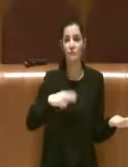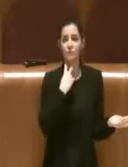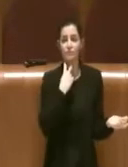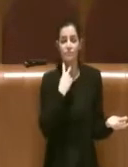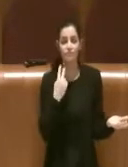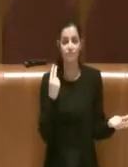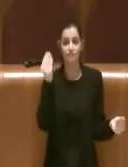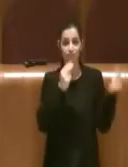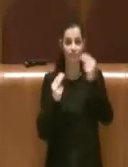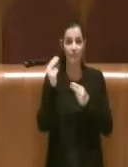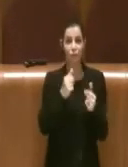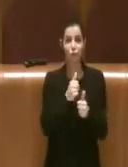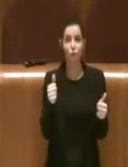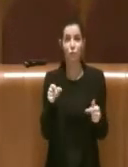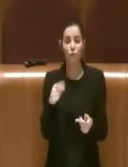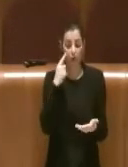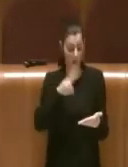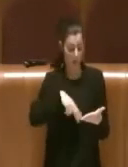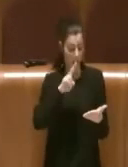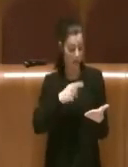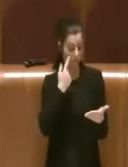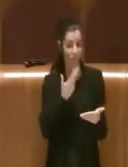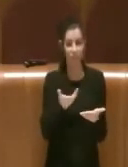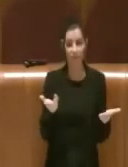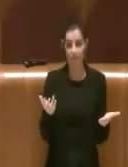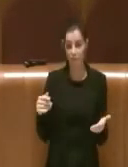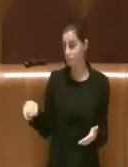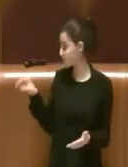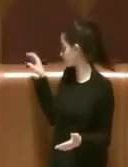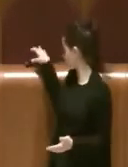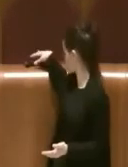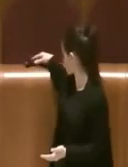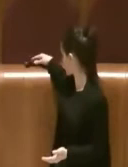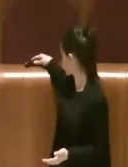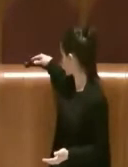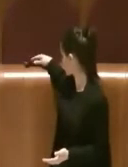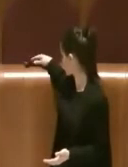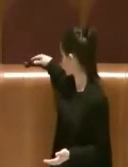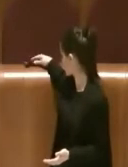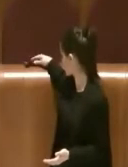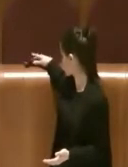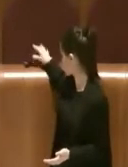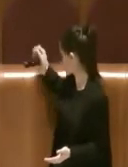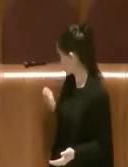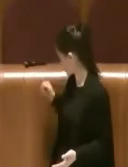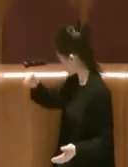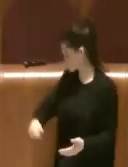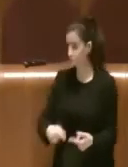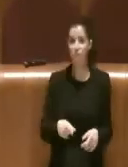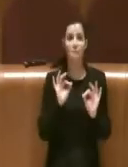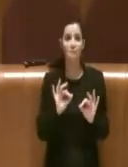delle valutazioni solo rispetto a quello che leggiamo e a quello che vediamo. E quello che vediamo è un vero e proprio colpo di